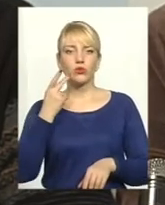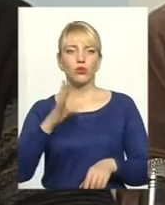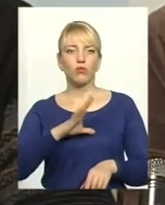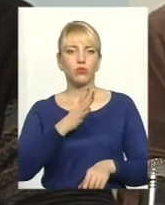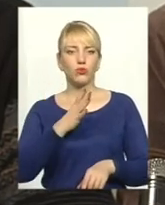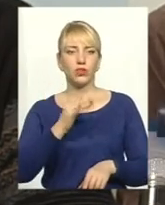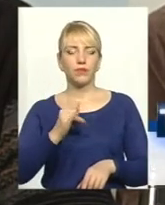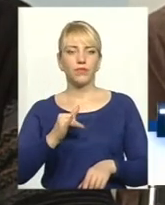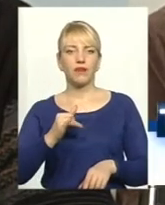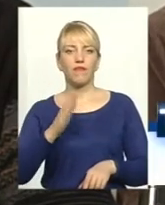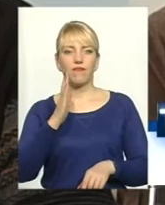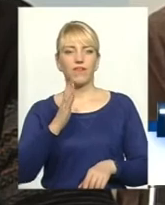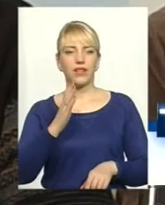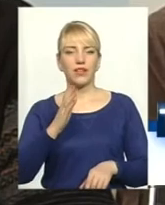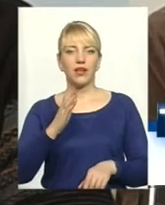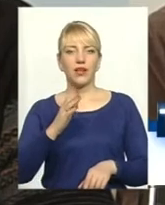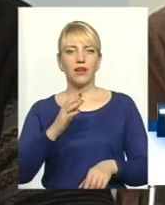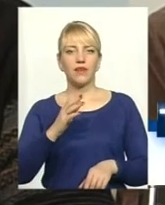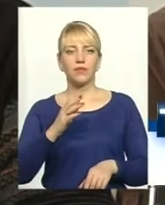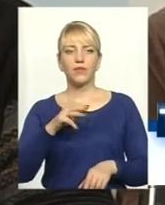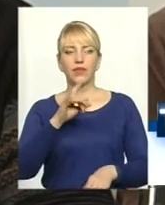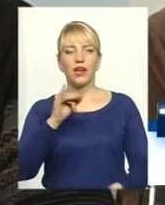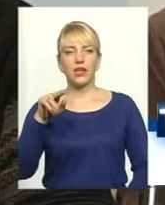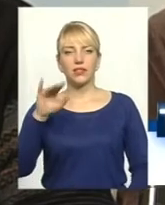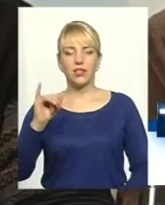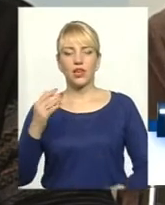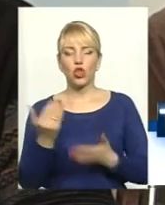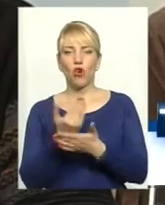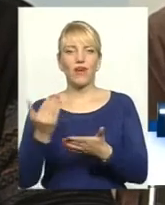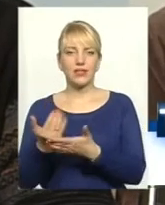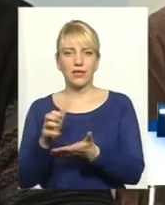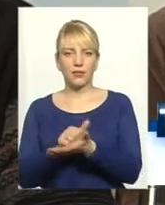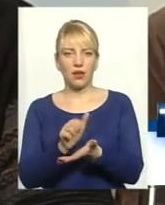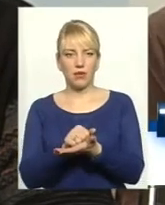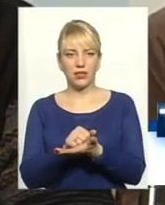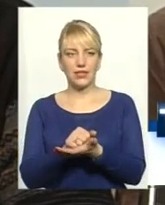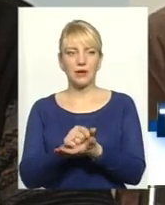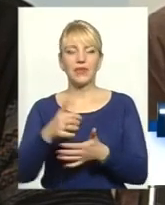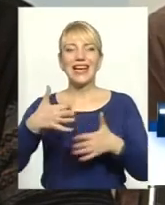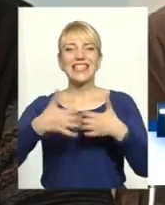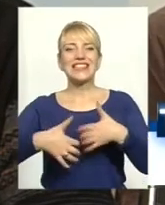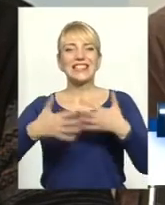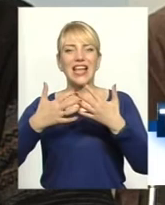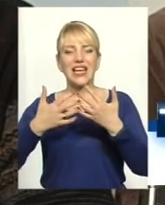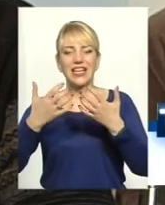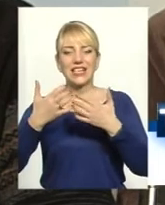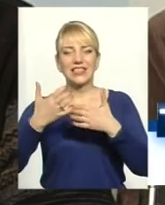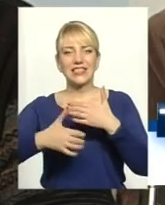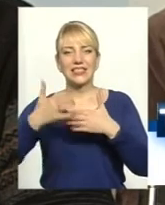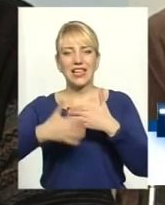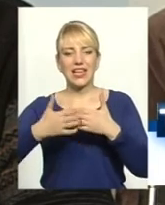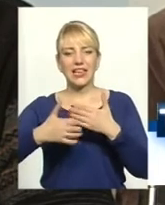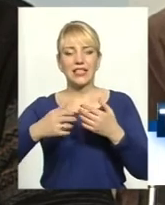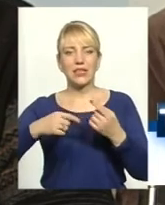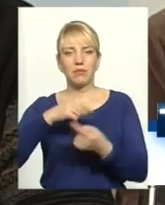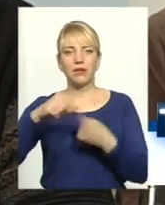в тренді, постійно займатися інновацією. Тому що середні підприємства, такі як, наприклад, Перлина Поділля,